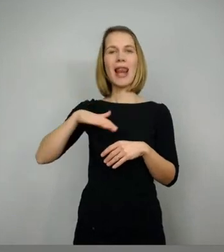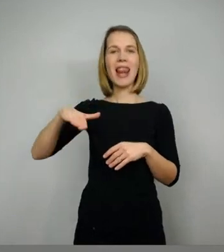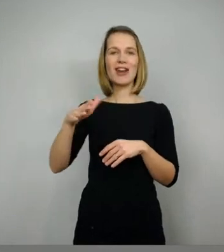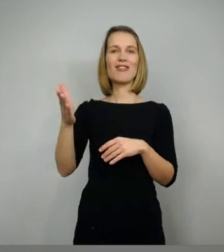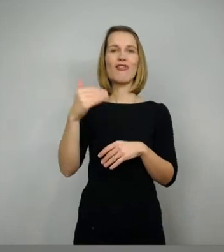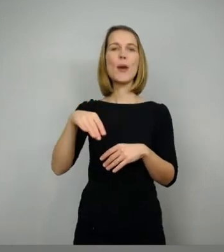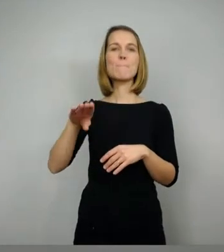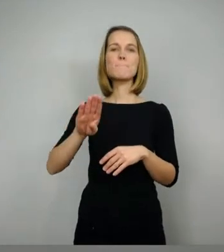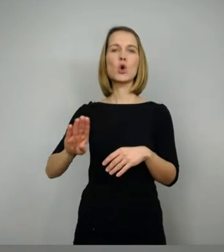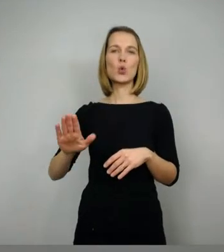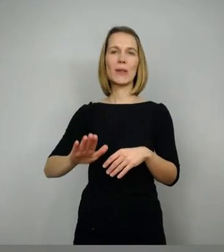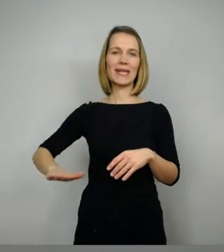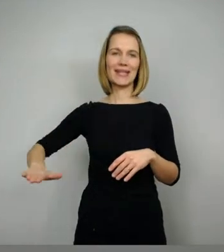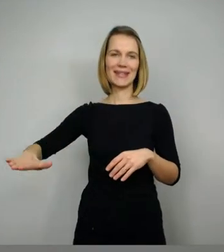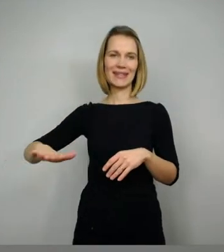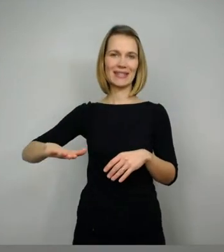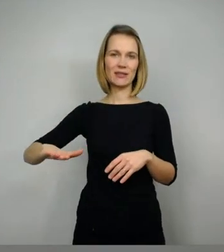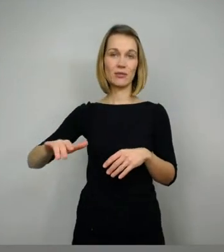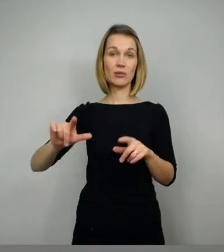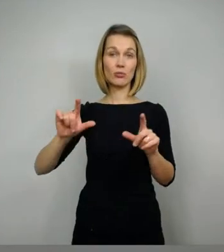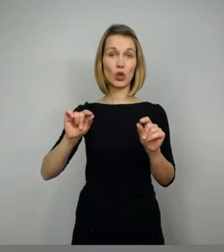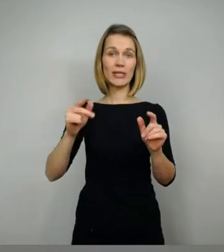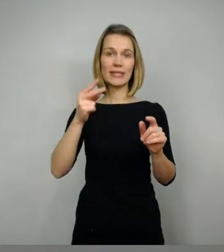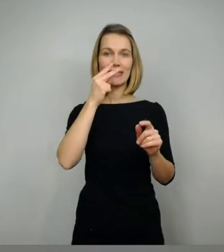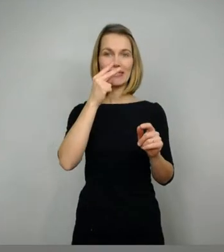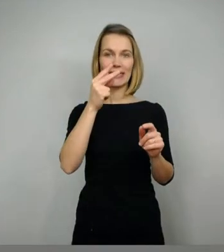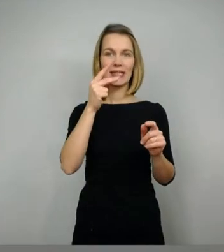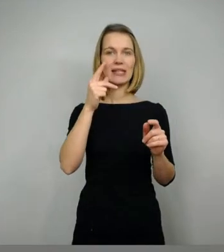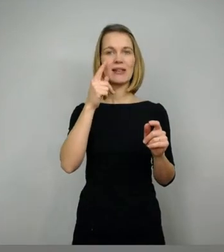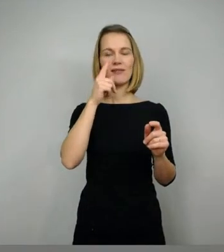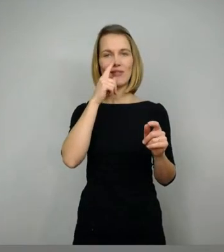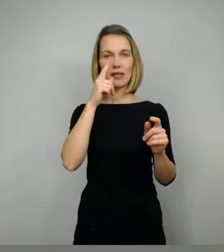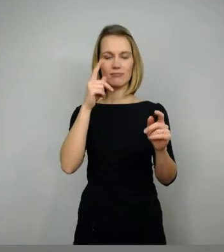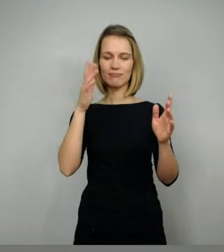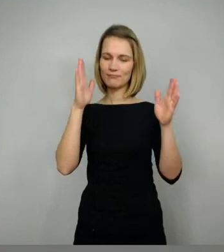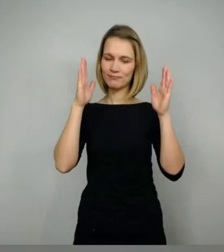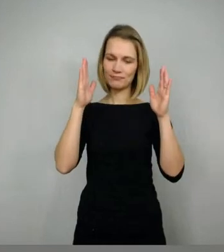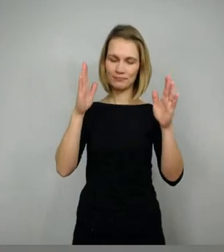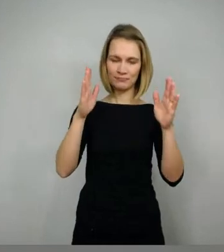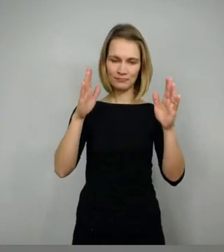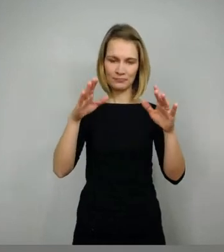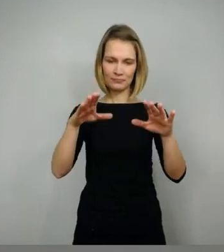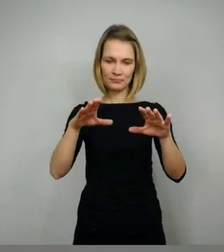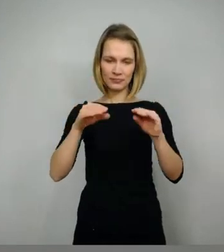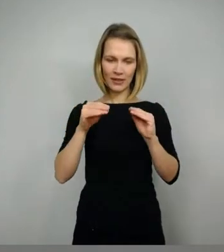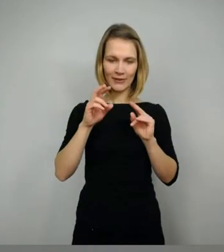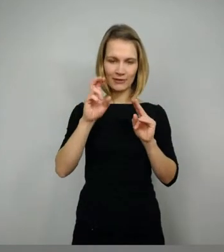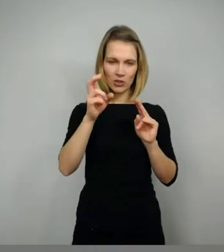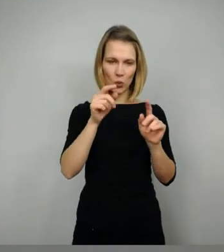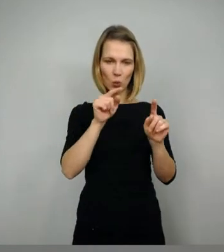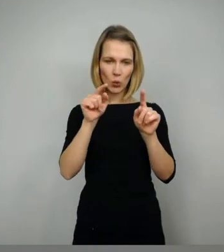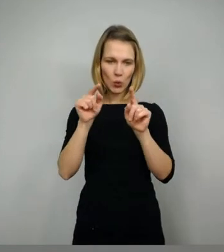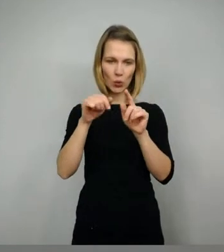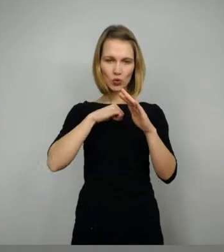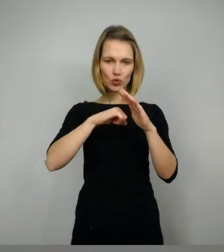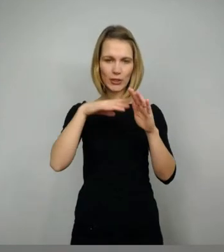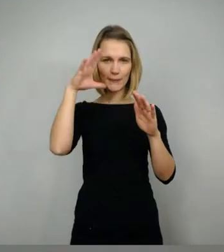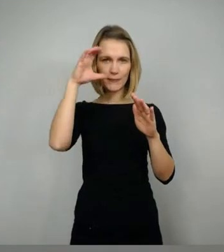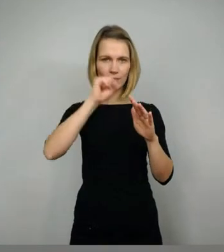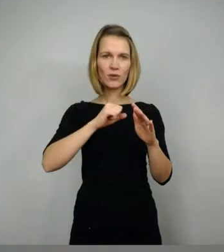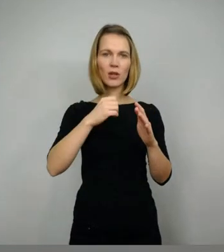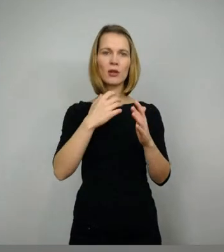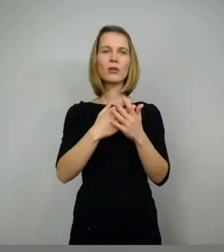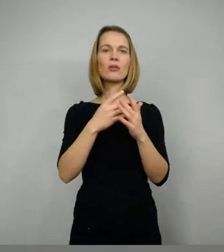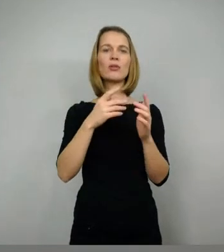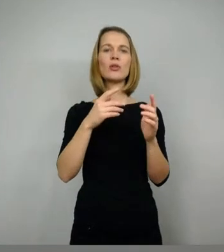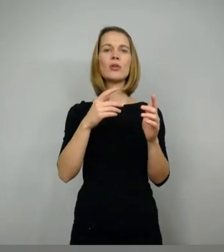Ja, also, ihr seht schon, ähm, wenn man sich einfach drauf einlässt, dass man so versucht, dann kommt man sehr schnell drauf, ne? Also sprach, sprach, der kühne